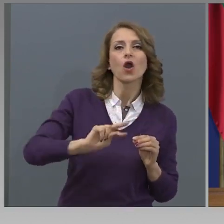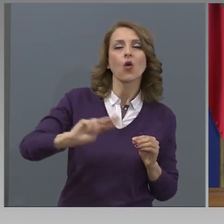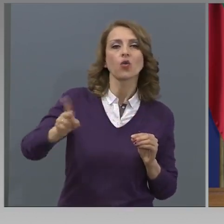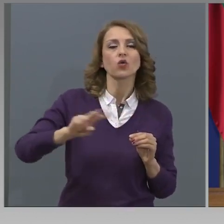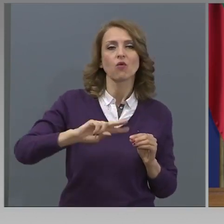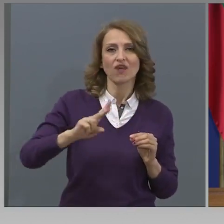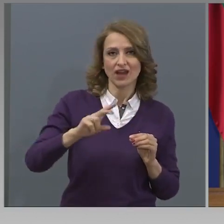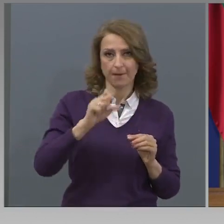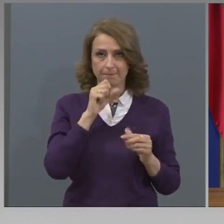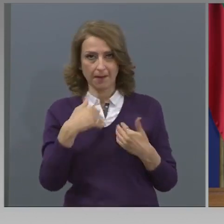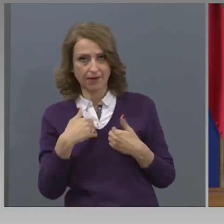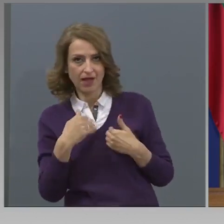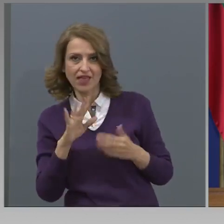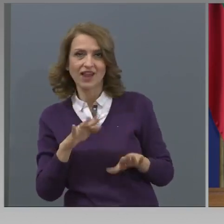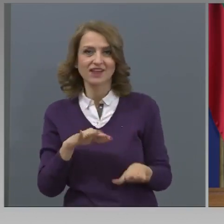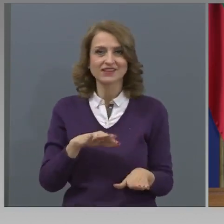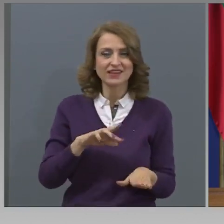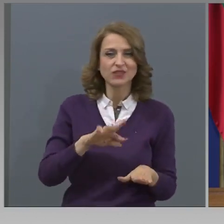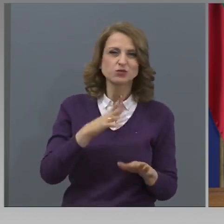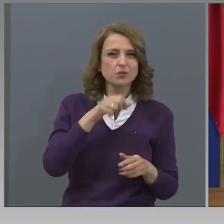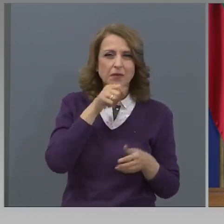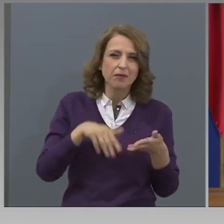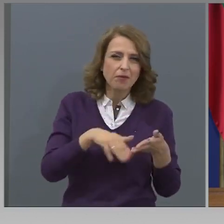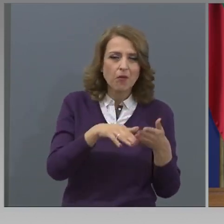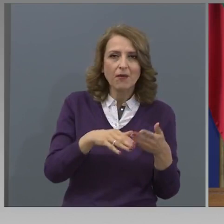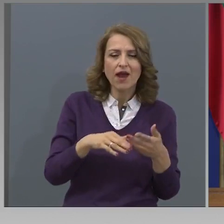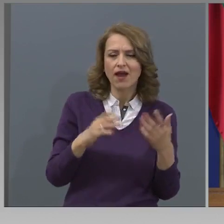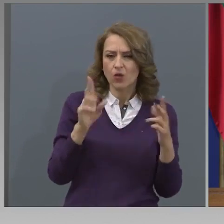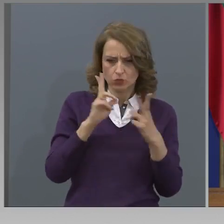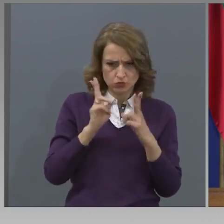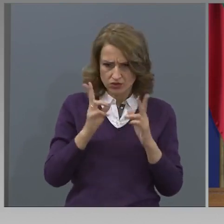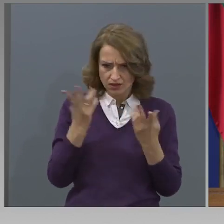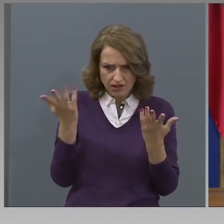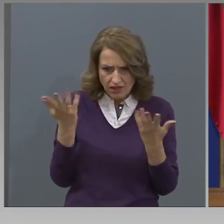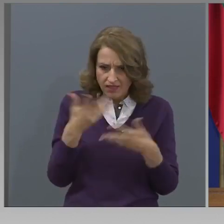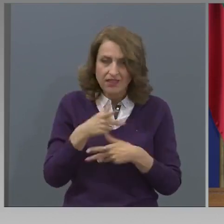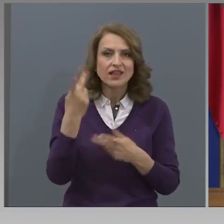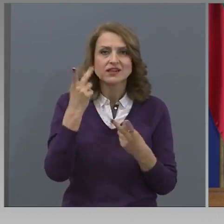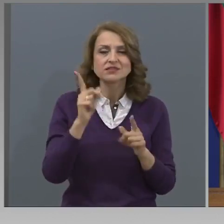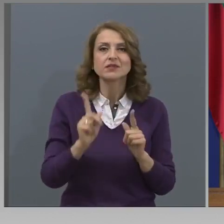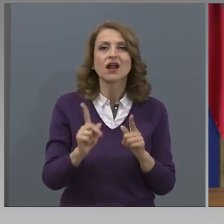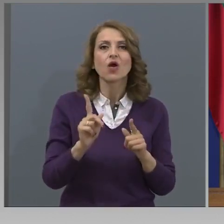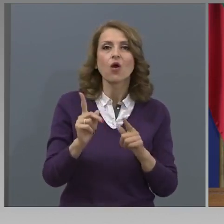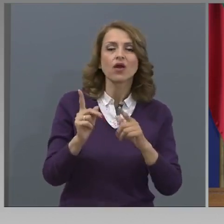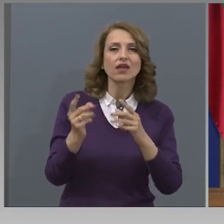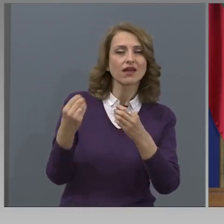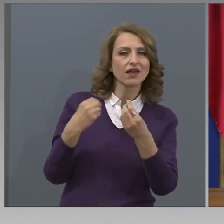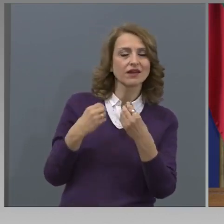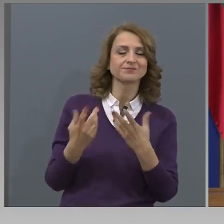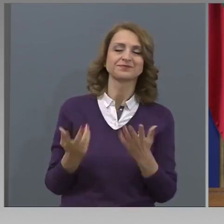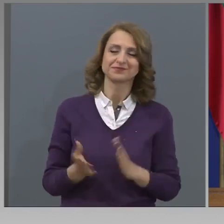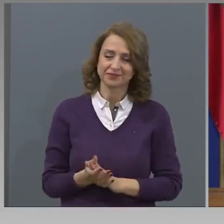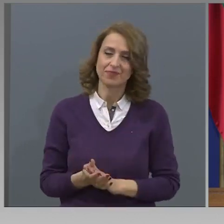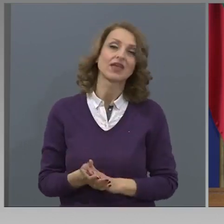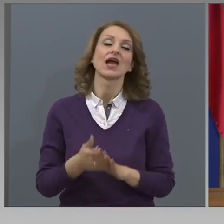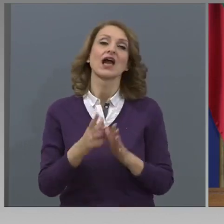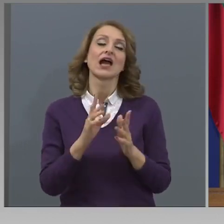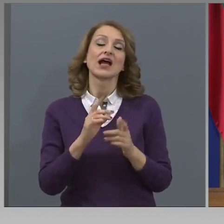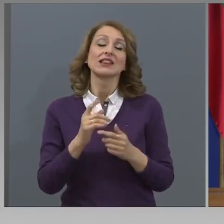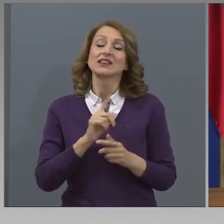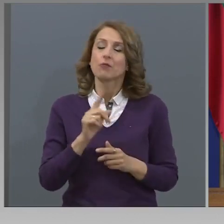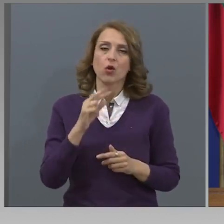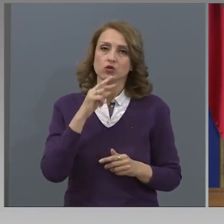задачата. Може би понякога и бабата помага с отговора. Благодаря ви. Позволете ми на този етап да не ми отговорям на първия въпрос,